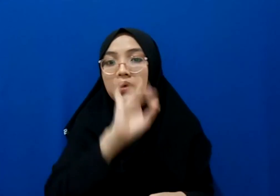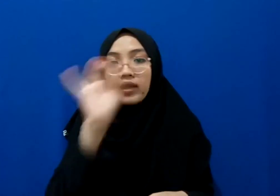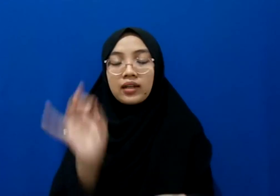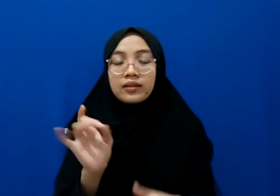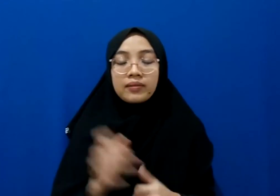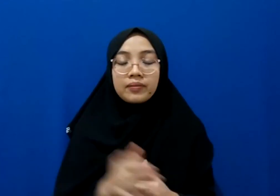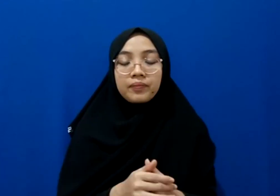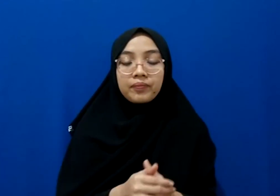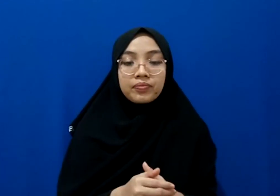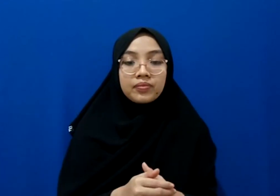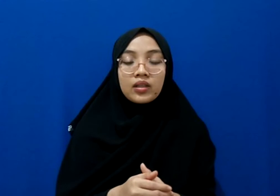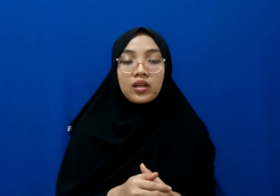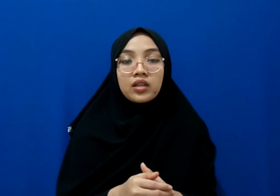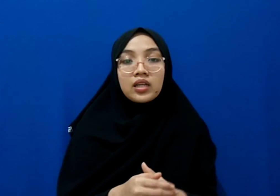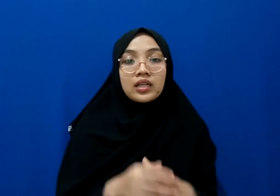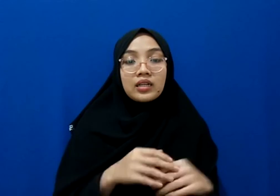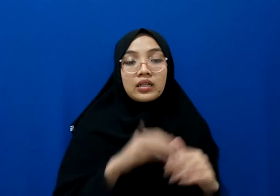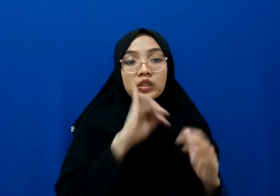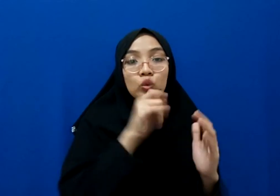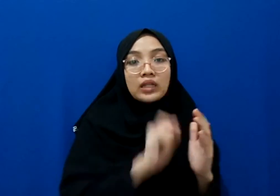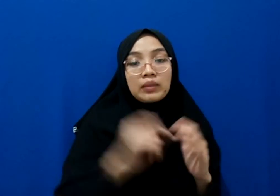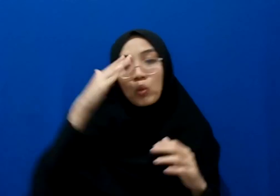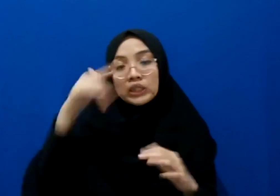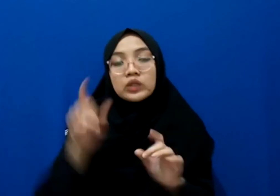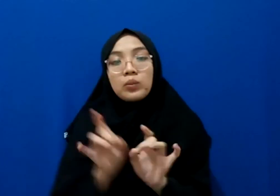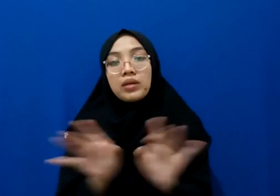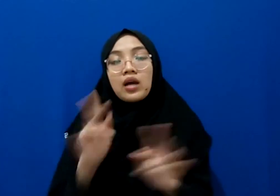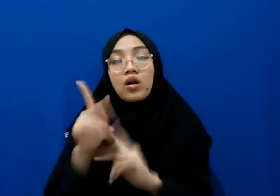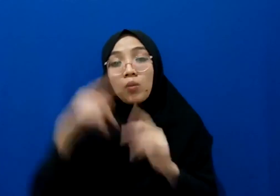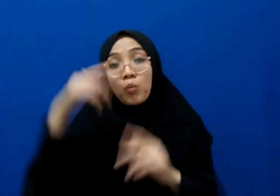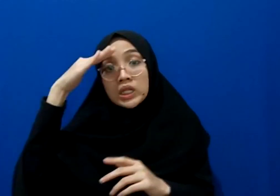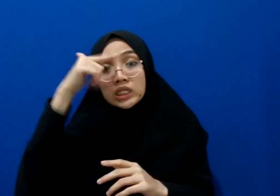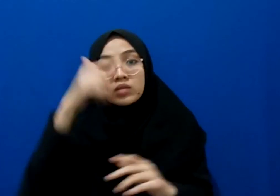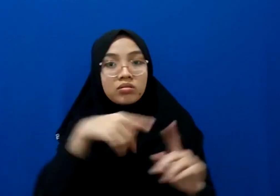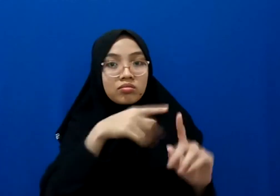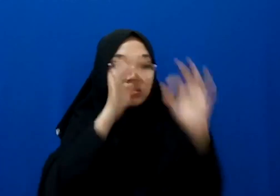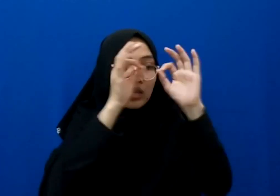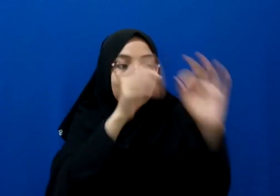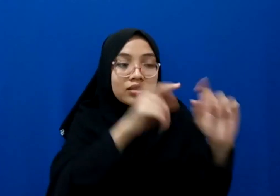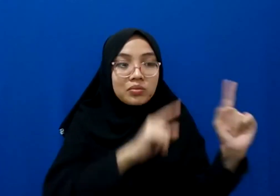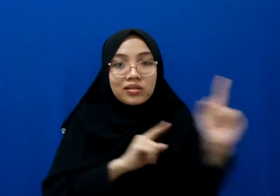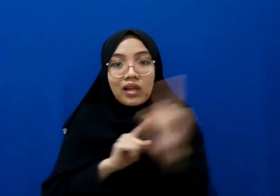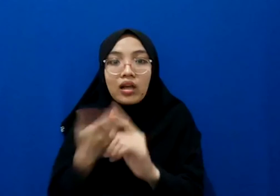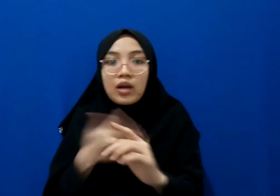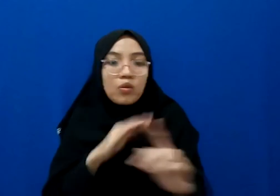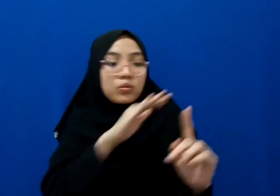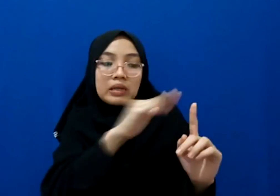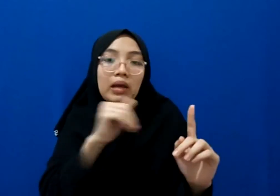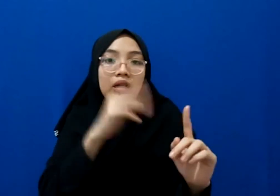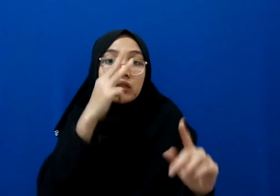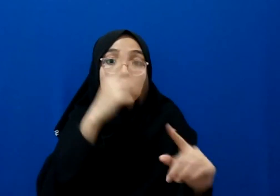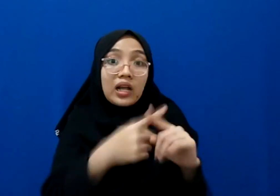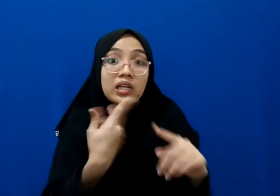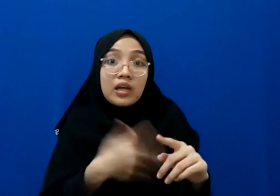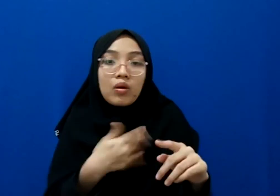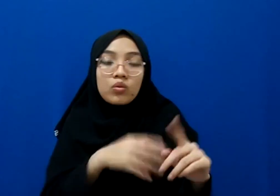bedanya disitu kalau polisi saksi enggak mau datang panggil tiga kali enggak